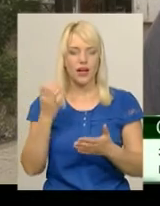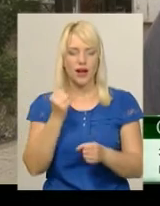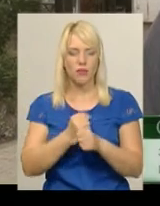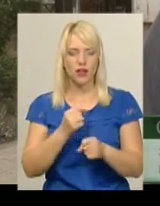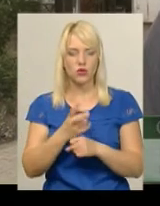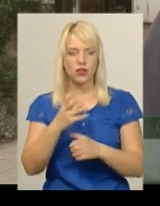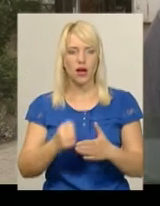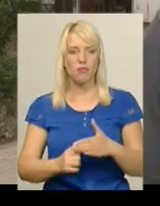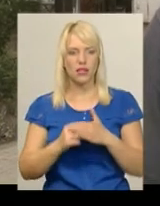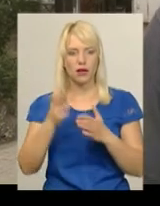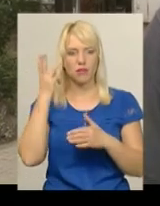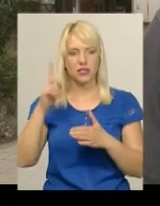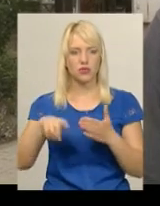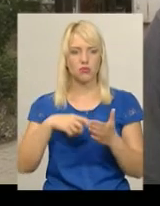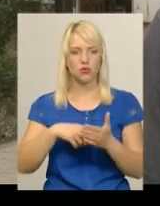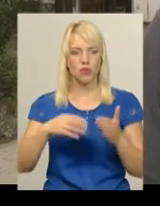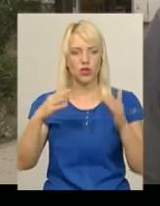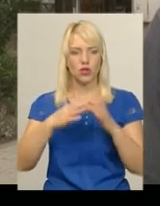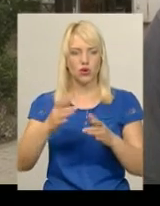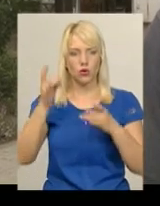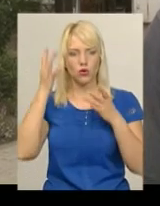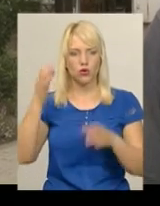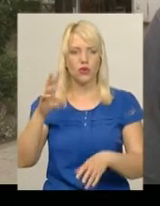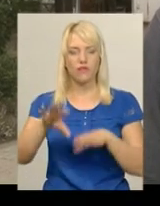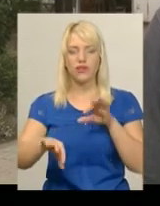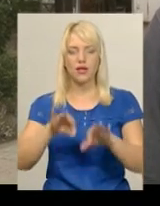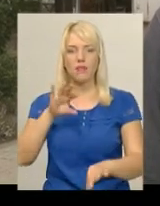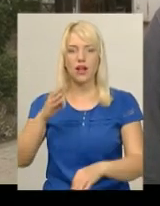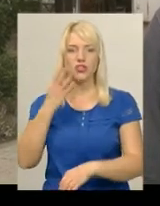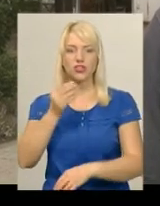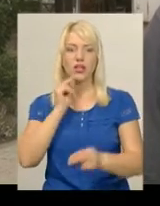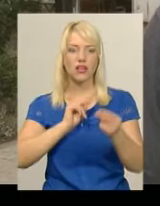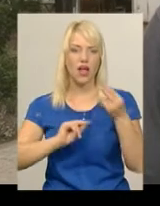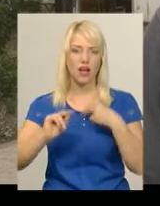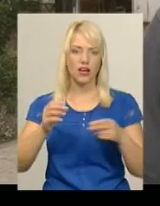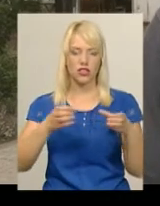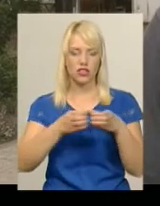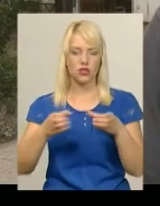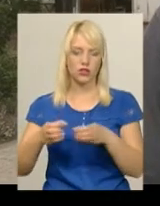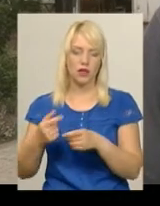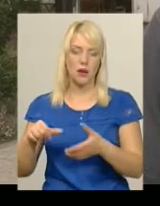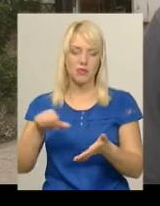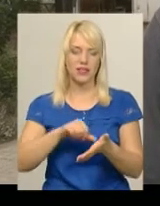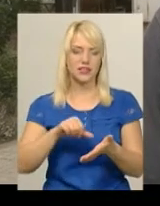Відібрала чотири найкращих гурти, тому що представники нашої ради відвідували